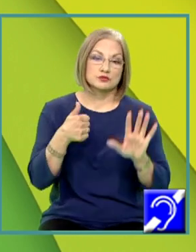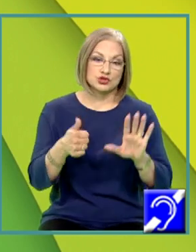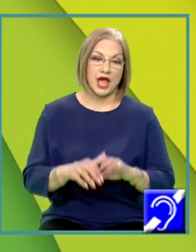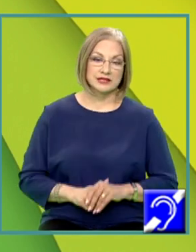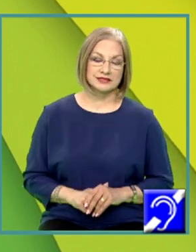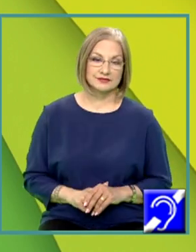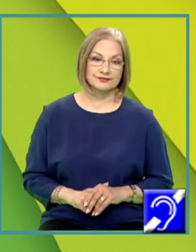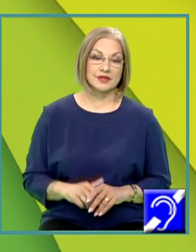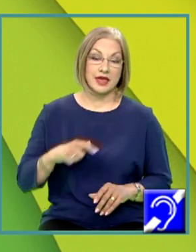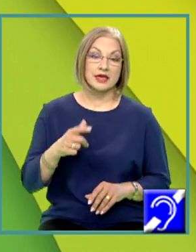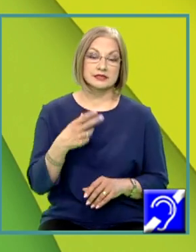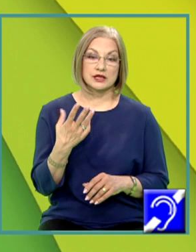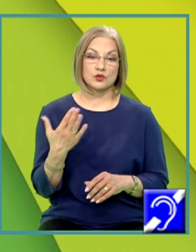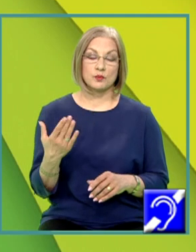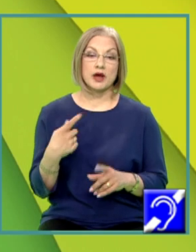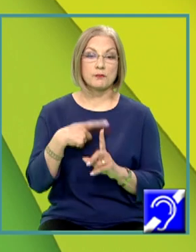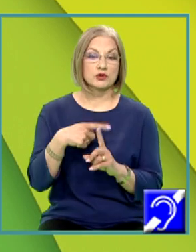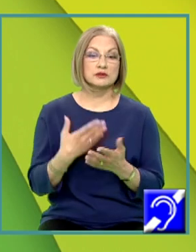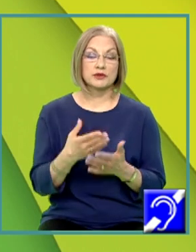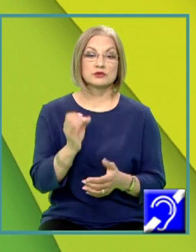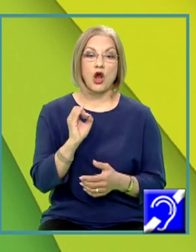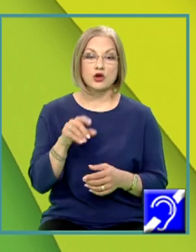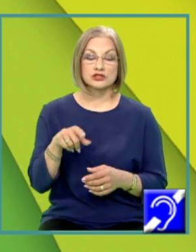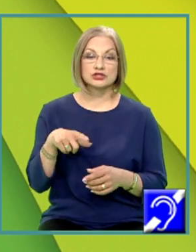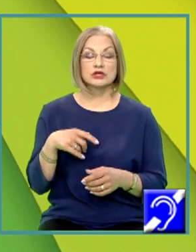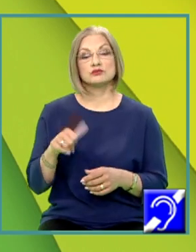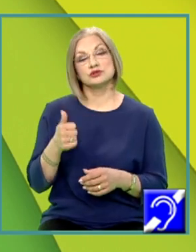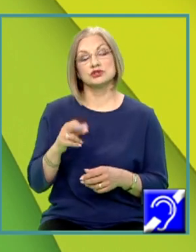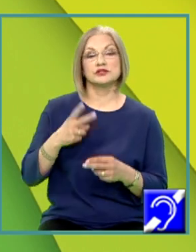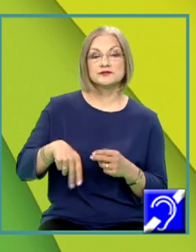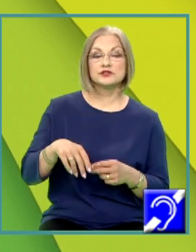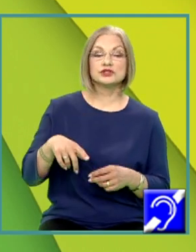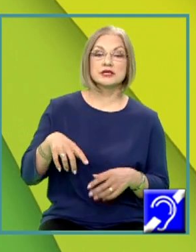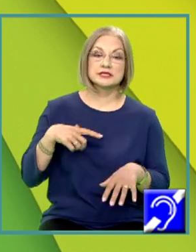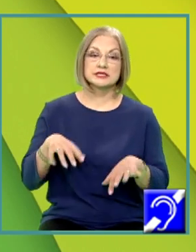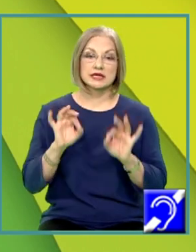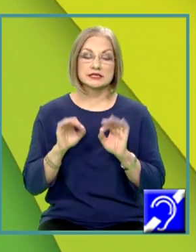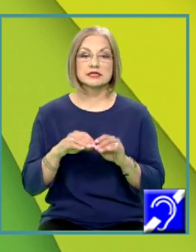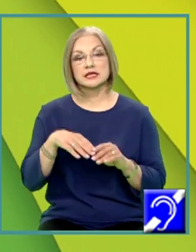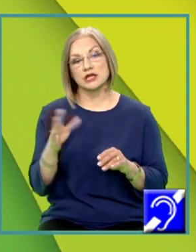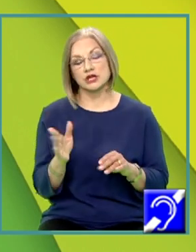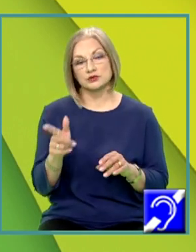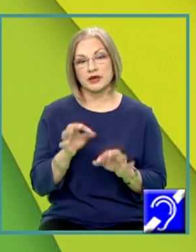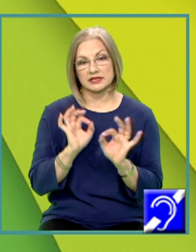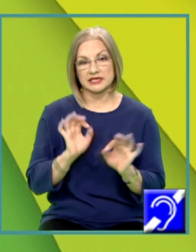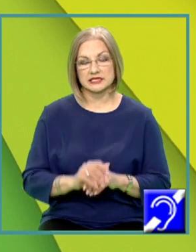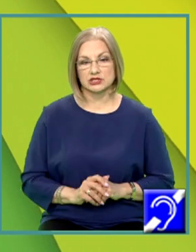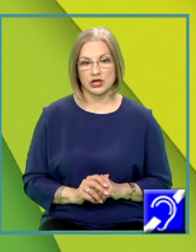Este un număr pozitiv pentru că oxigenul și inițial și final se găsesc pe aceeași parte de săgeată.